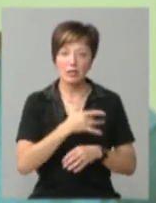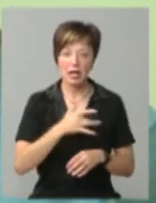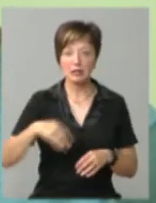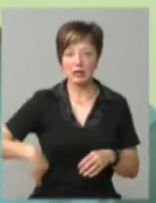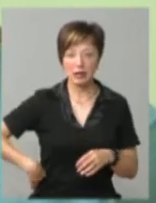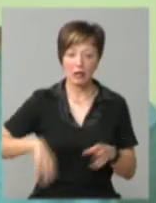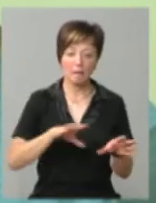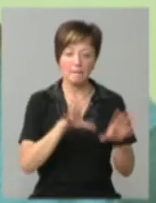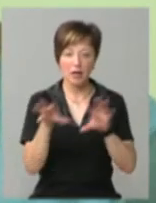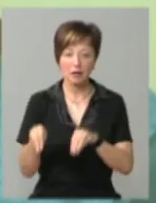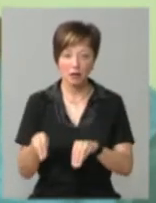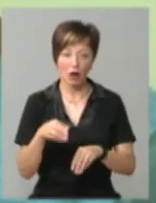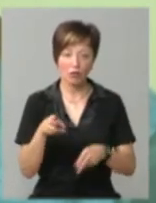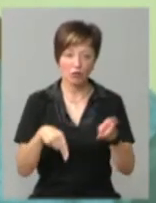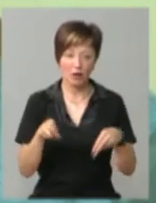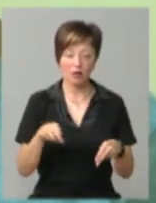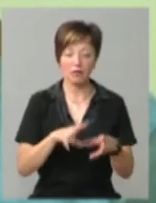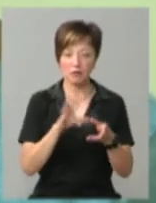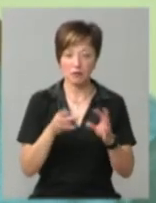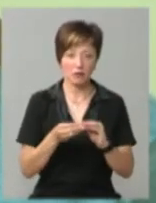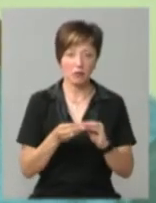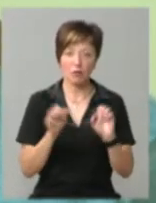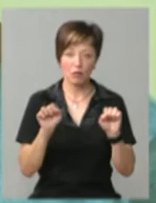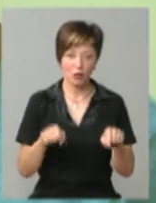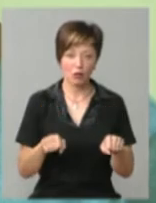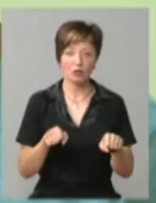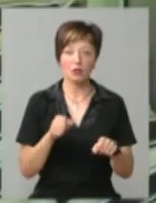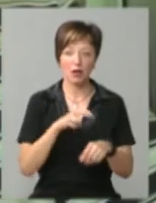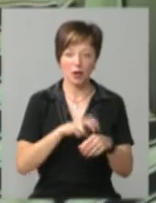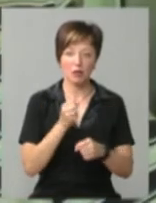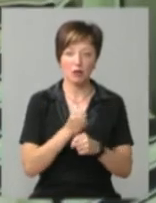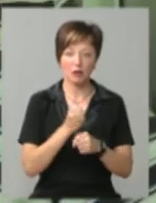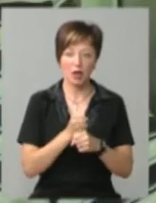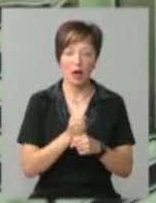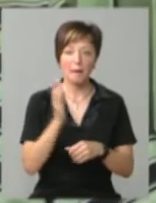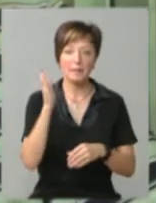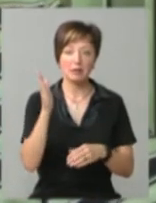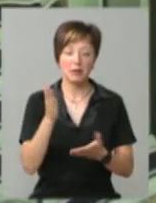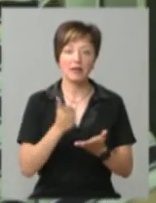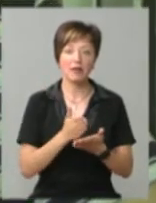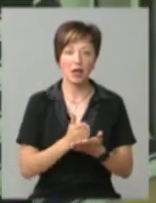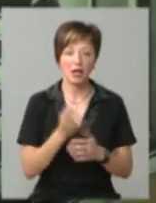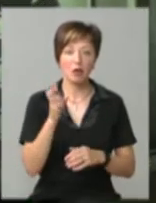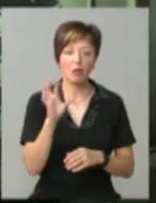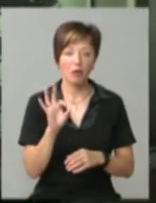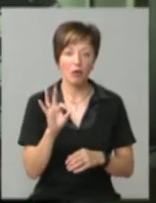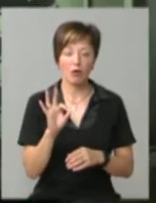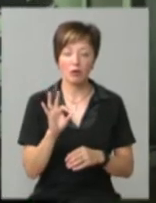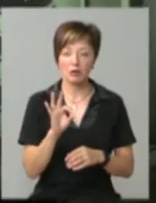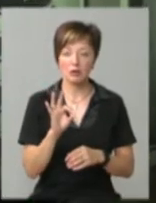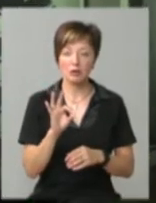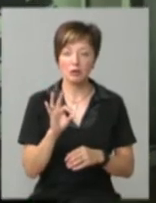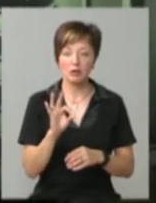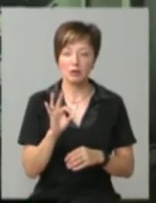нирки пересаджували, все. То можуть до тоді працювати. Пересектива є, тому що зараз